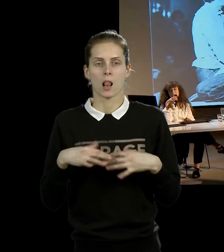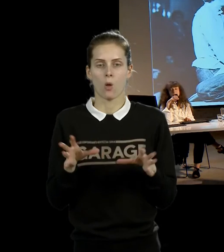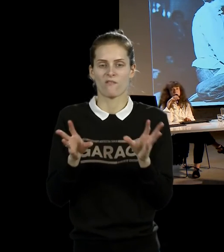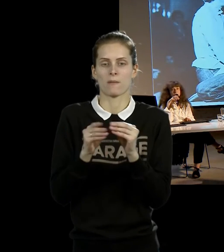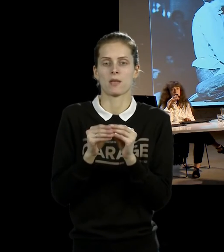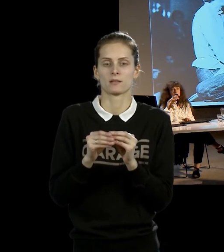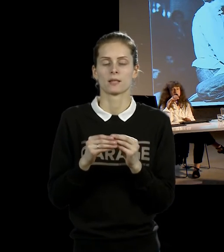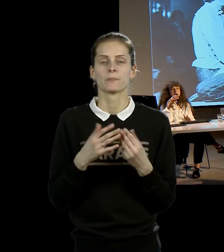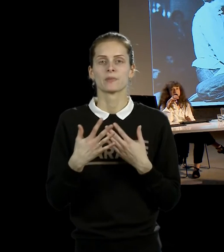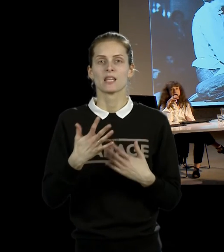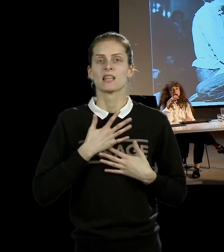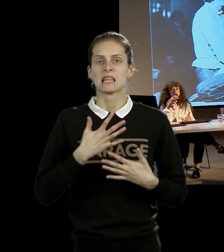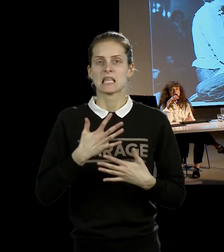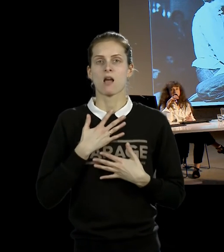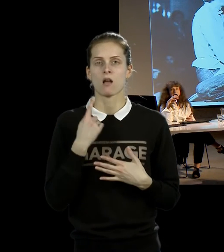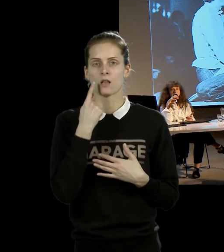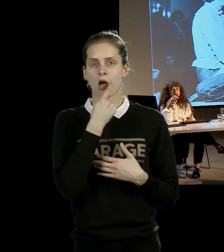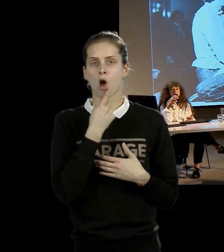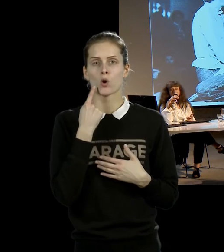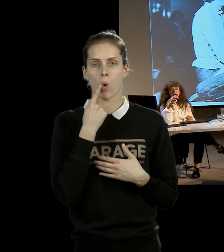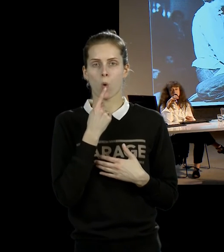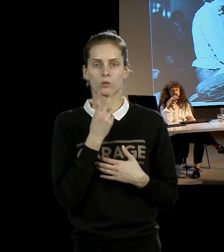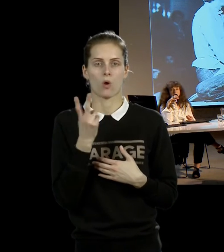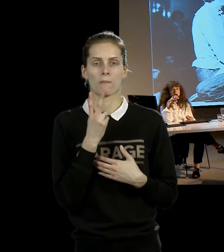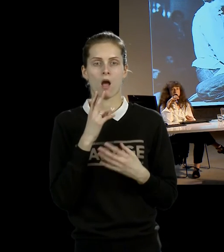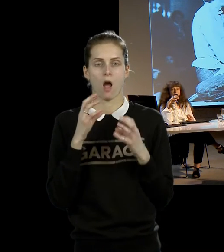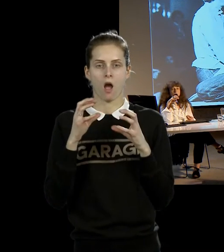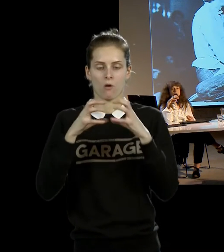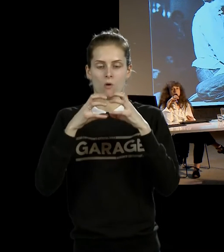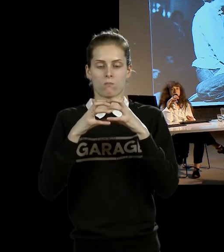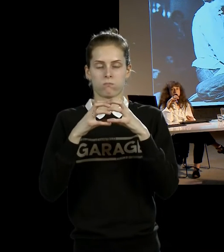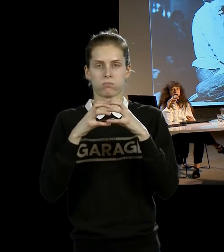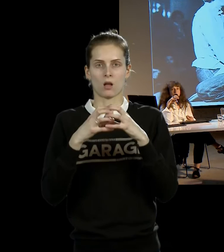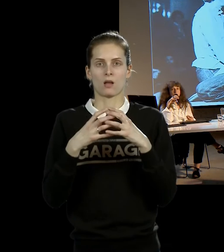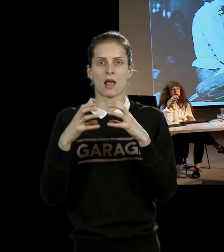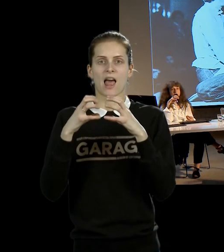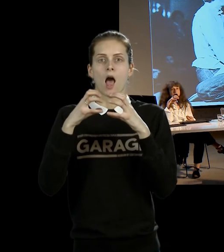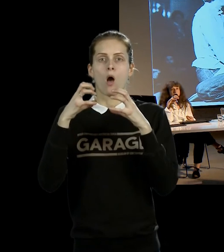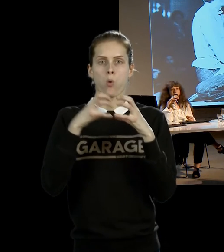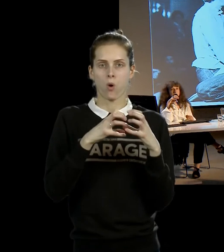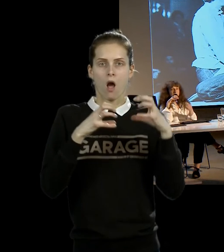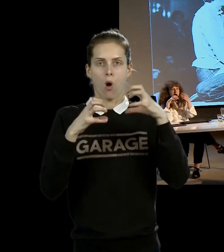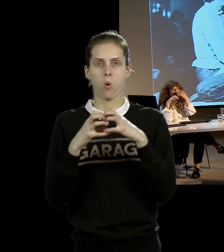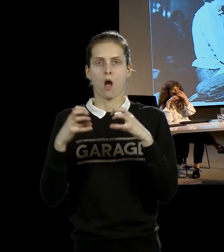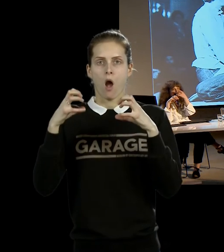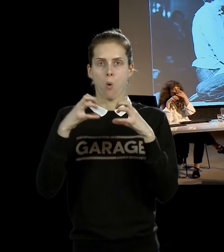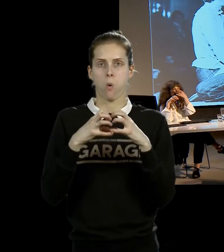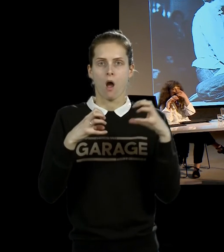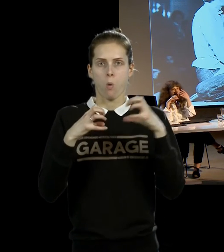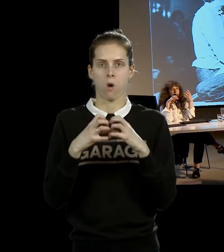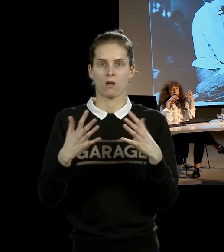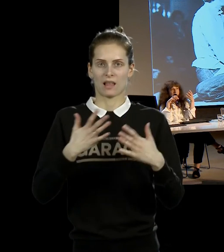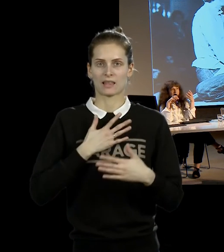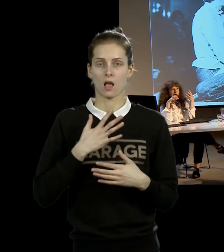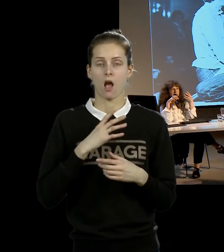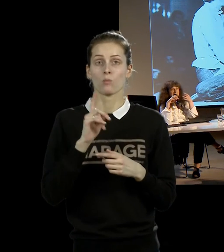дыхание рот в рот, дыхание, как бы дыхание, в котором они рот, сколько можно, сколько они продерживаются, у них были заткнуты, у них был